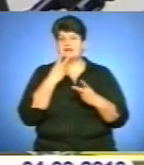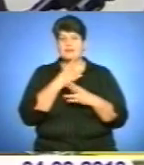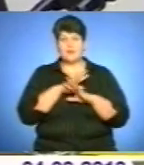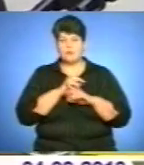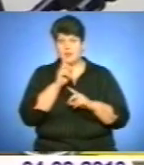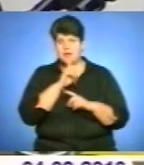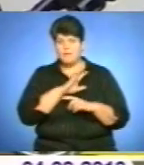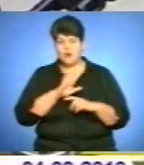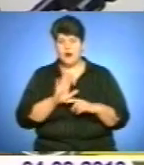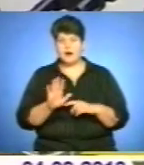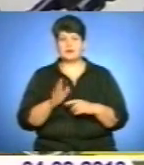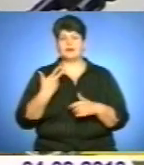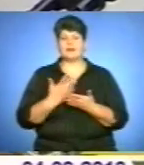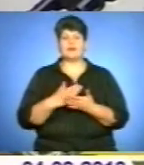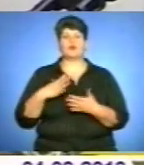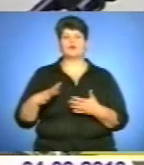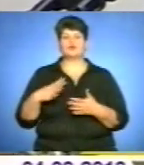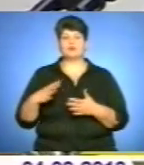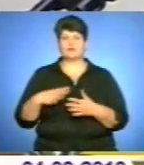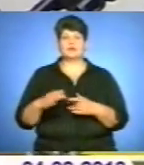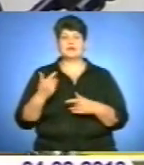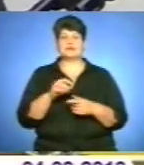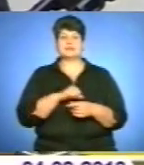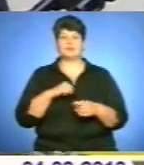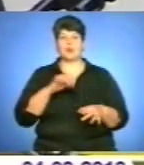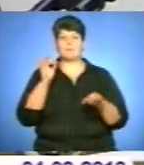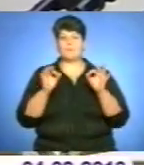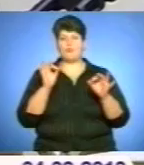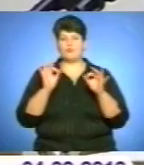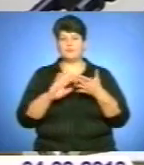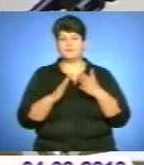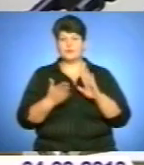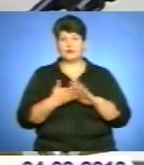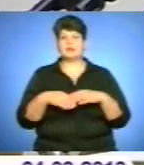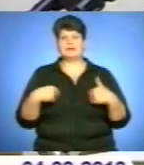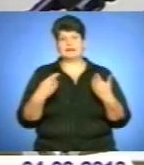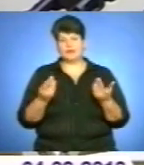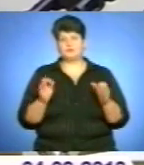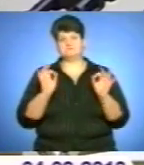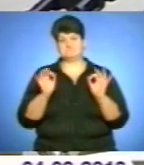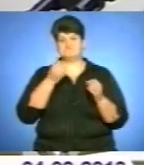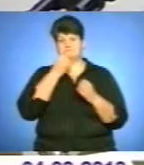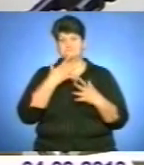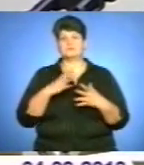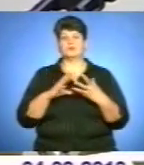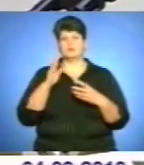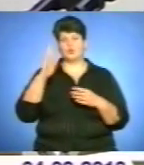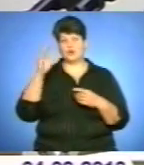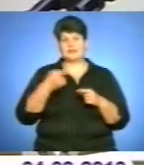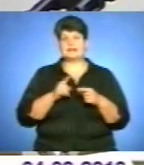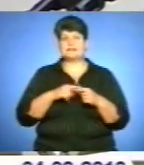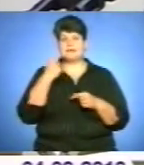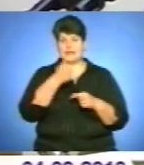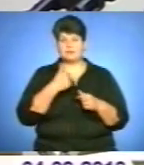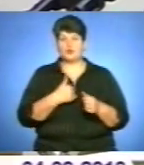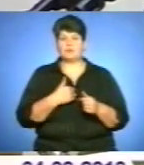очікування, і самі погодні умови. Ситуація ніби дають такі оптимістичні прогнози на цей рік. Я би хотів вам